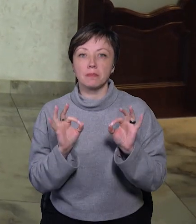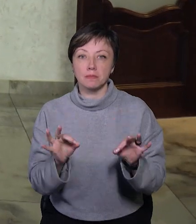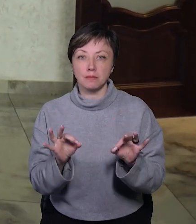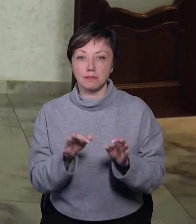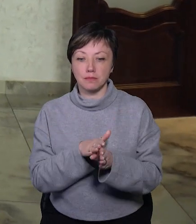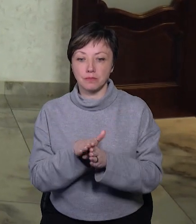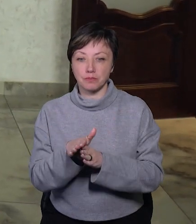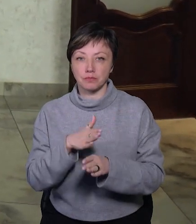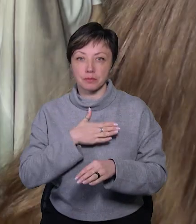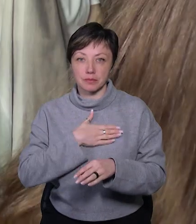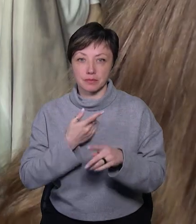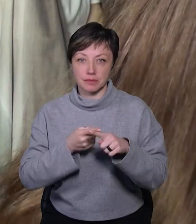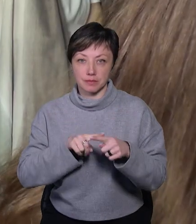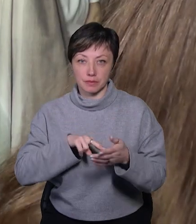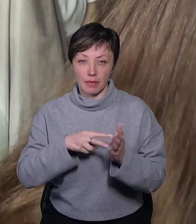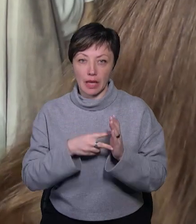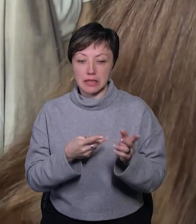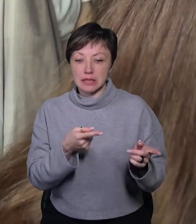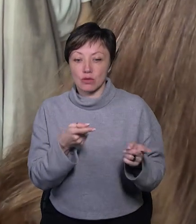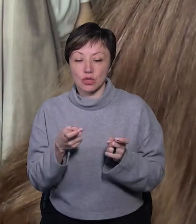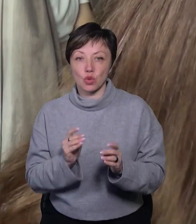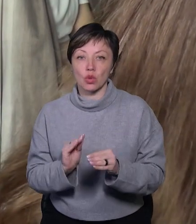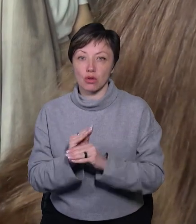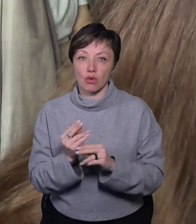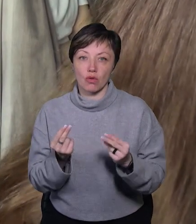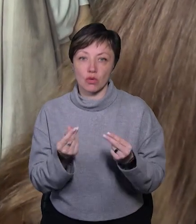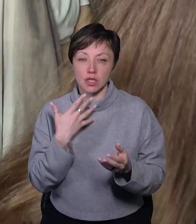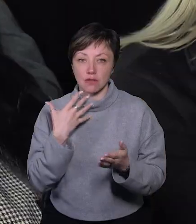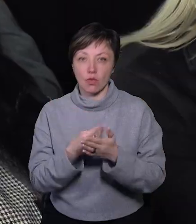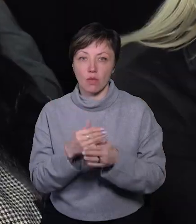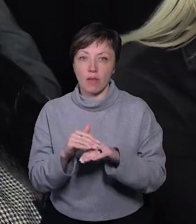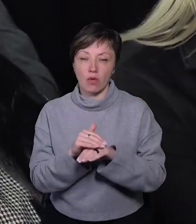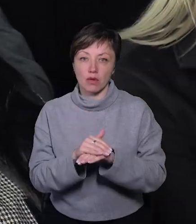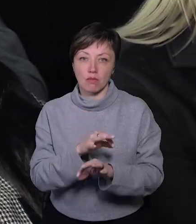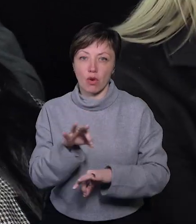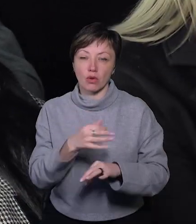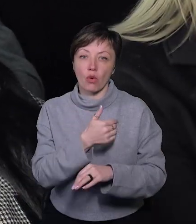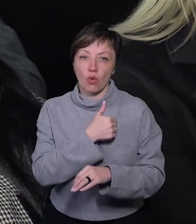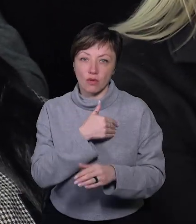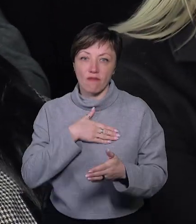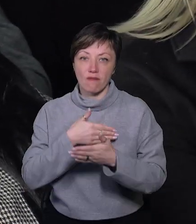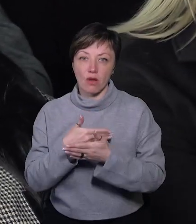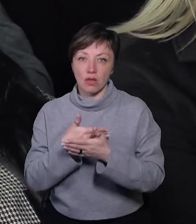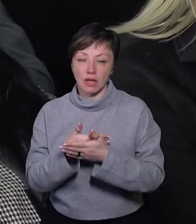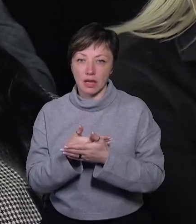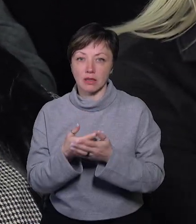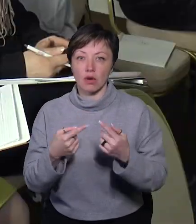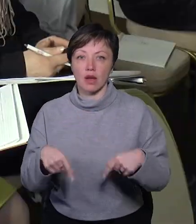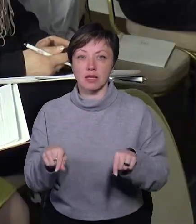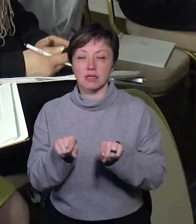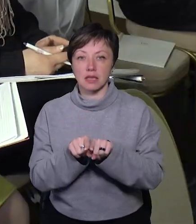реалізувати наші ці плани. Залучити додаткові кошти для свого благодійного проєкту хочуть і волонтери громадської